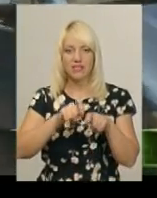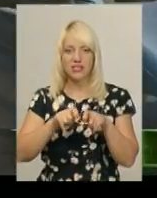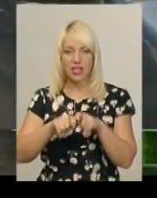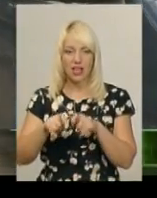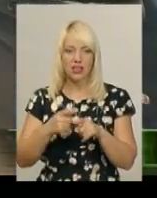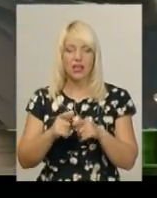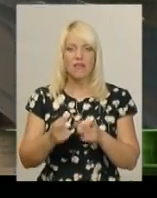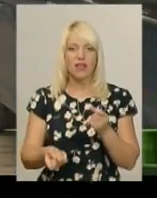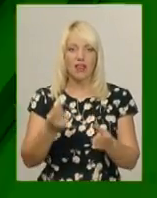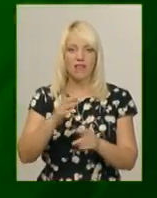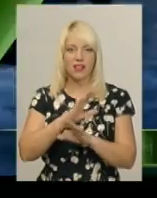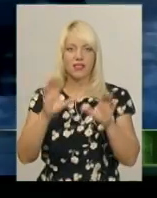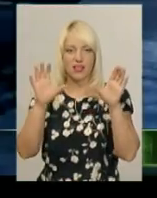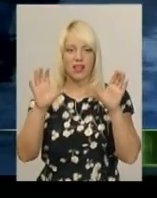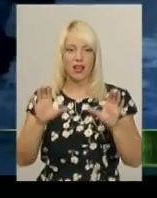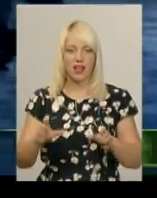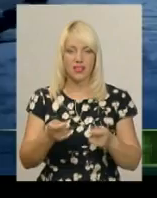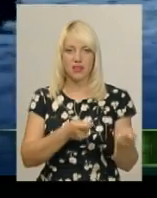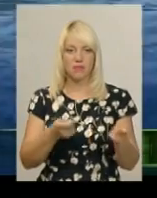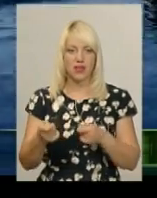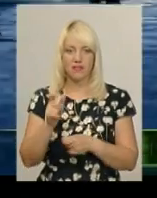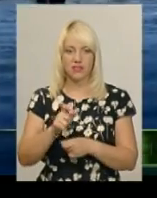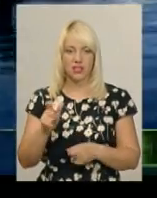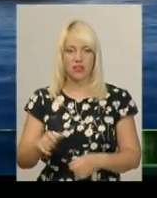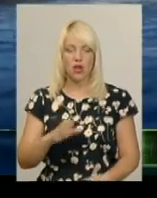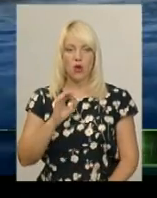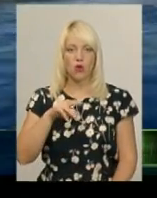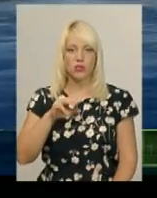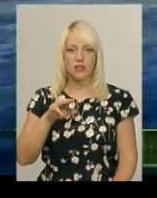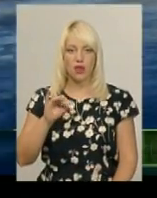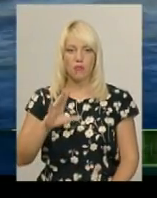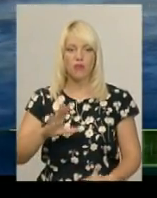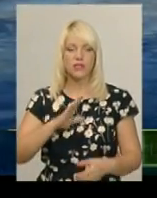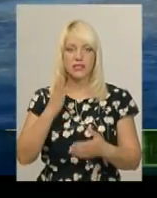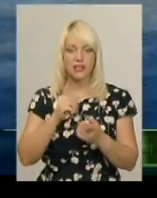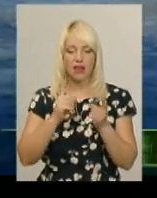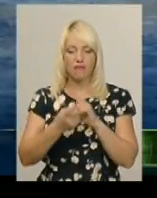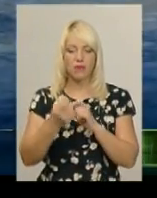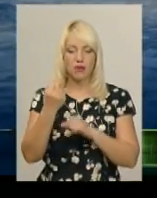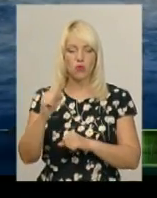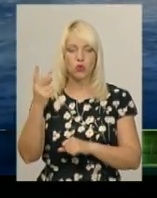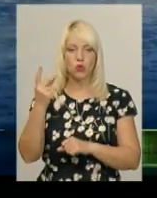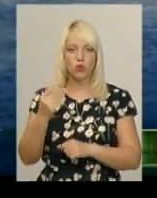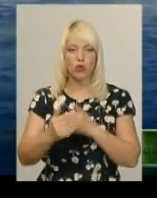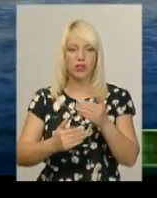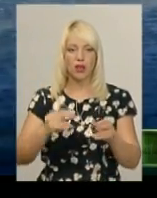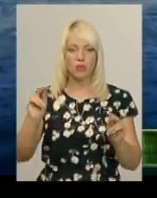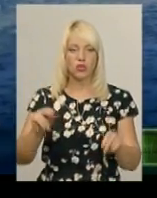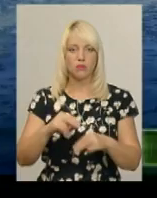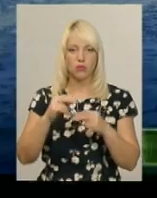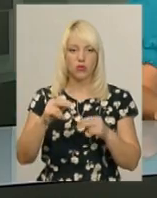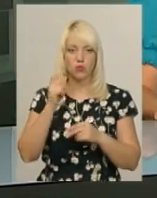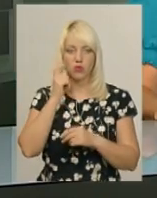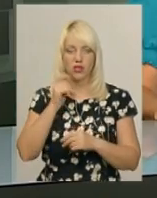нелегальних перевізників. Хмельничанин Олександр Остапов став переможцем другого етапу Чемпіонату України з водно-моторного спорту.